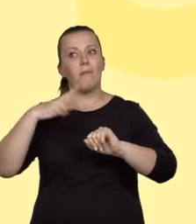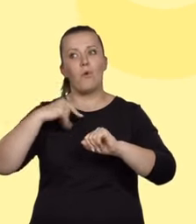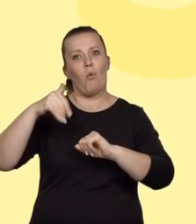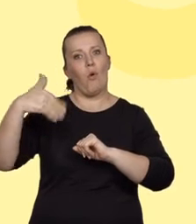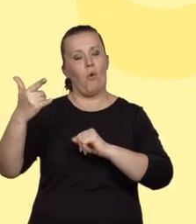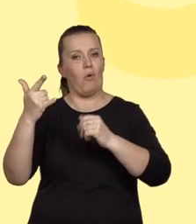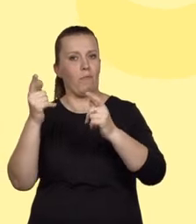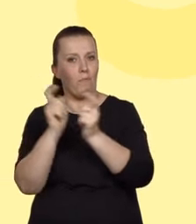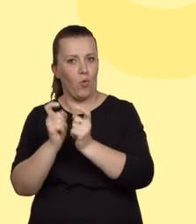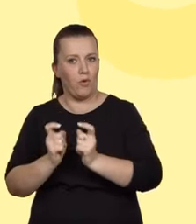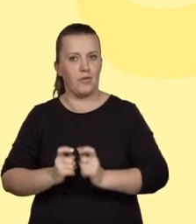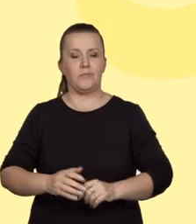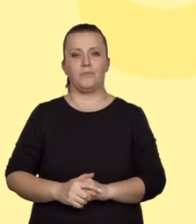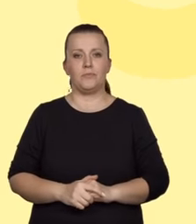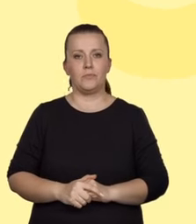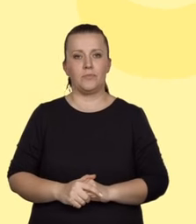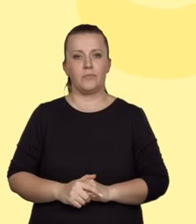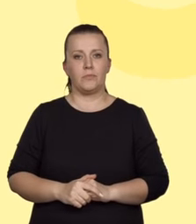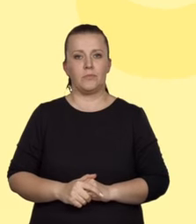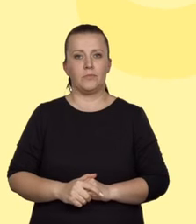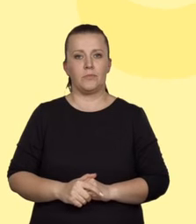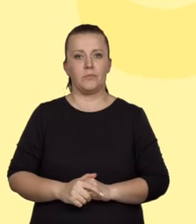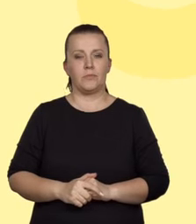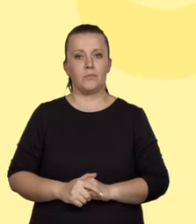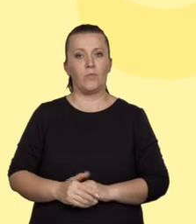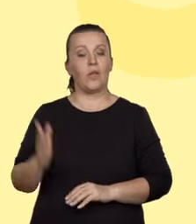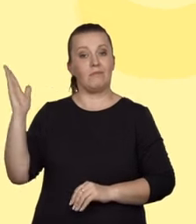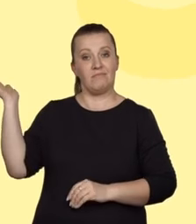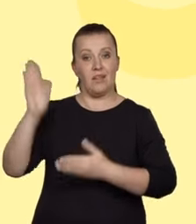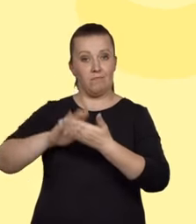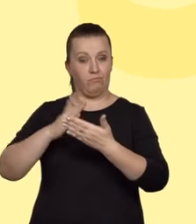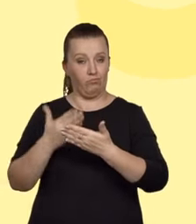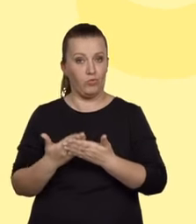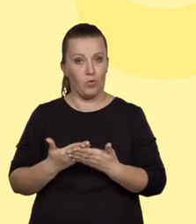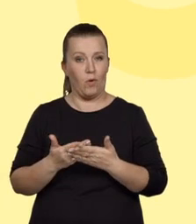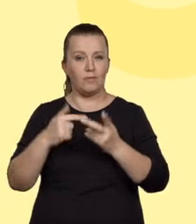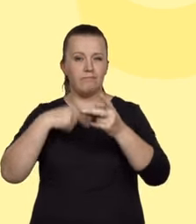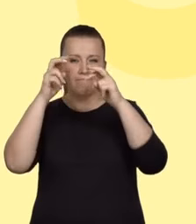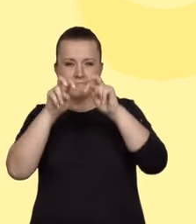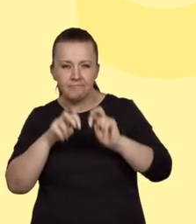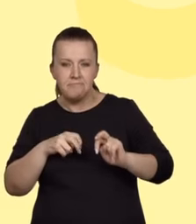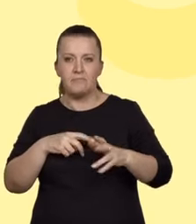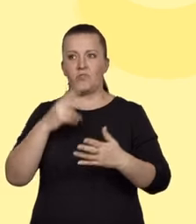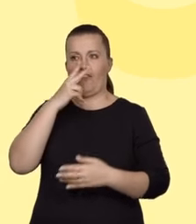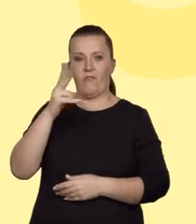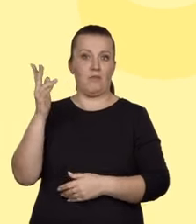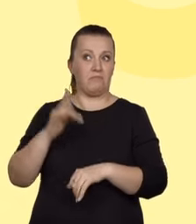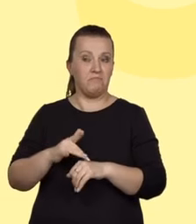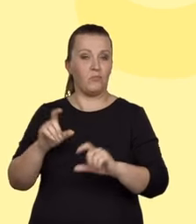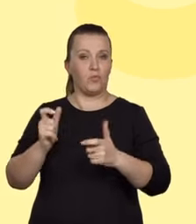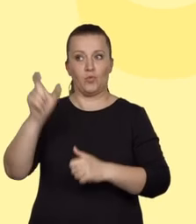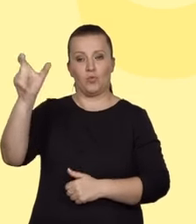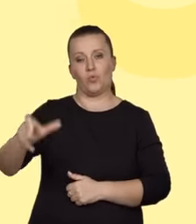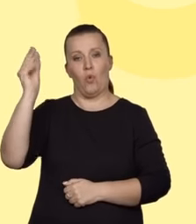omawianego zadania. Analiza rozwiązania przedstawionego na tej planszy pozwala stwierdzić, że zdający